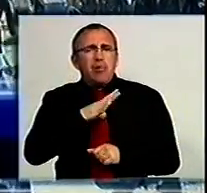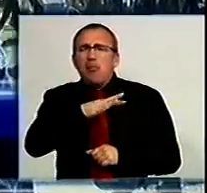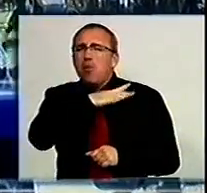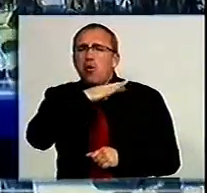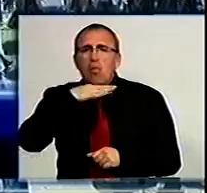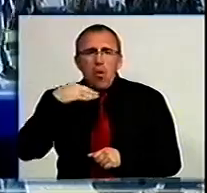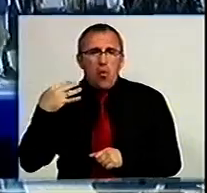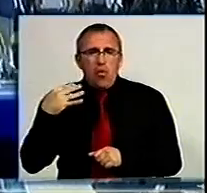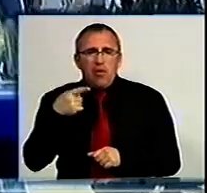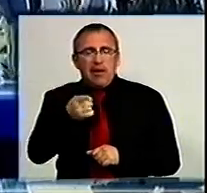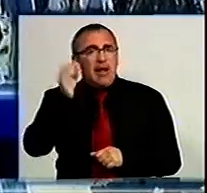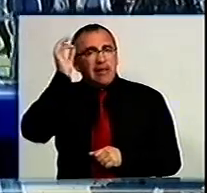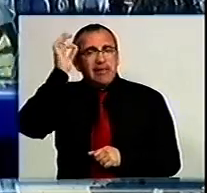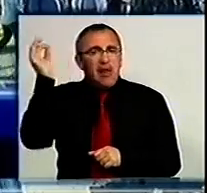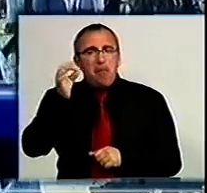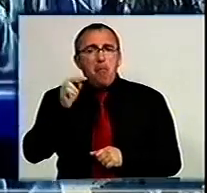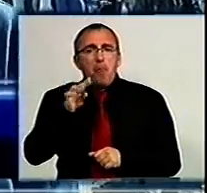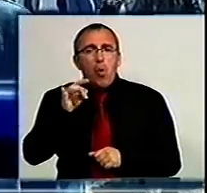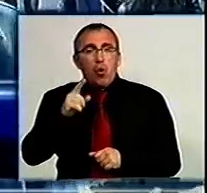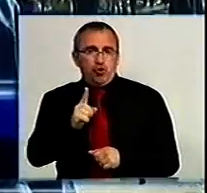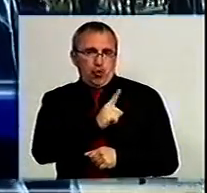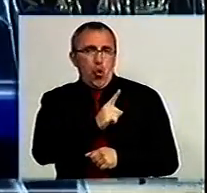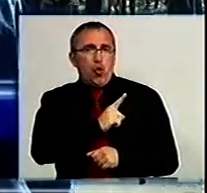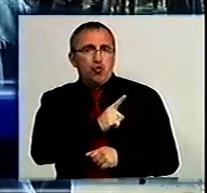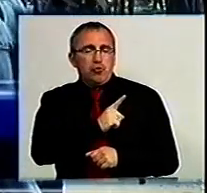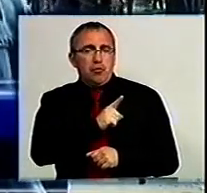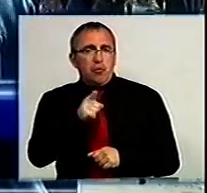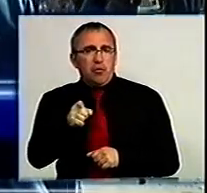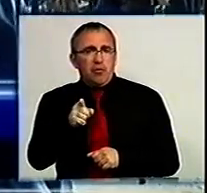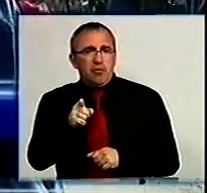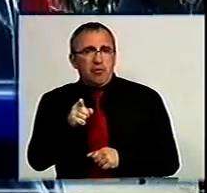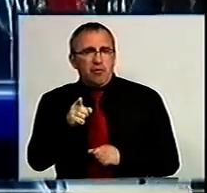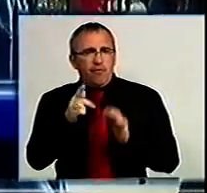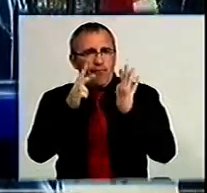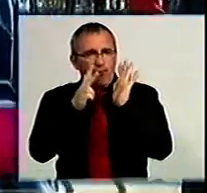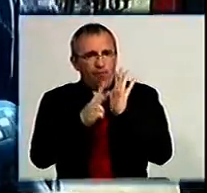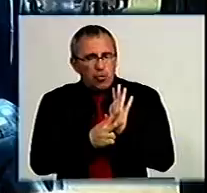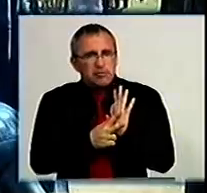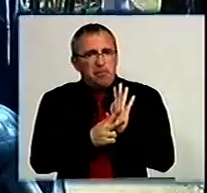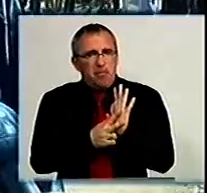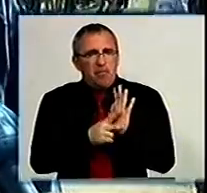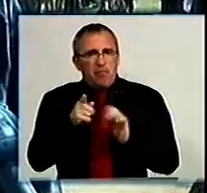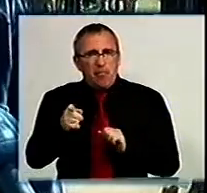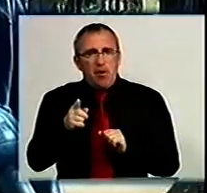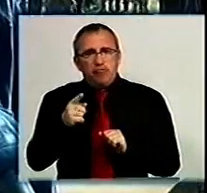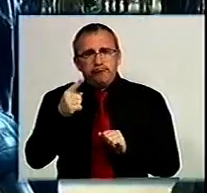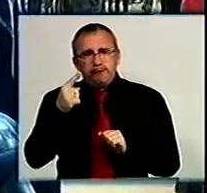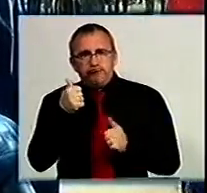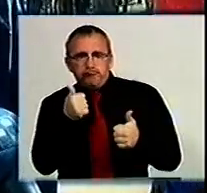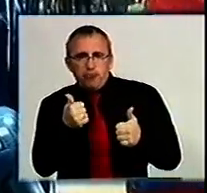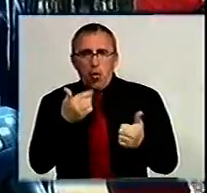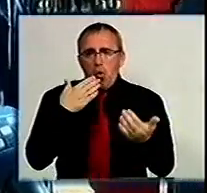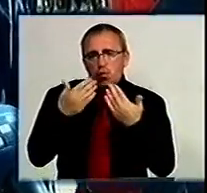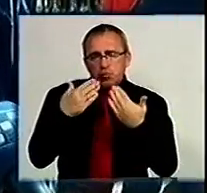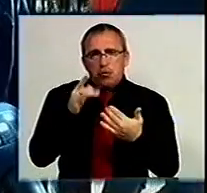багато. Це німецька порода, старожива. У нас внучка 8 місяців, вона адекватно відноситься до